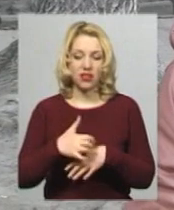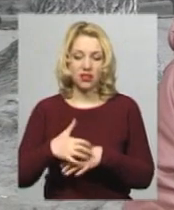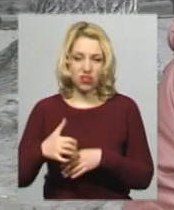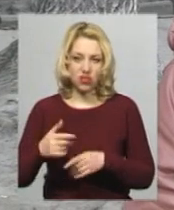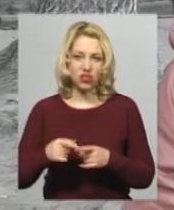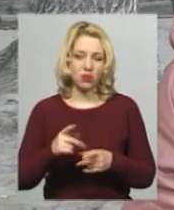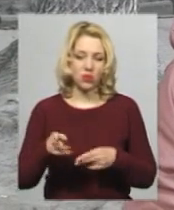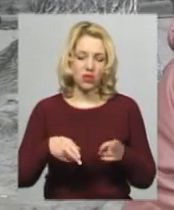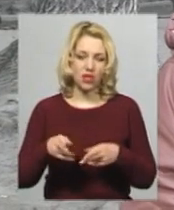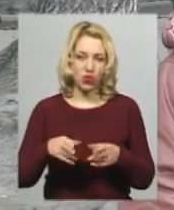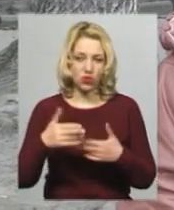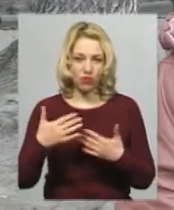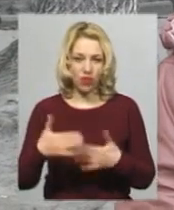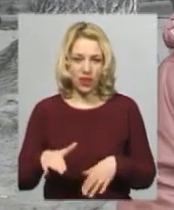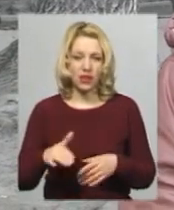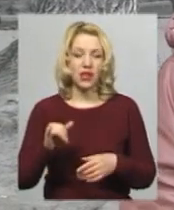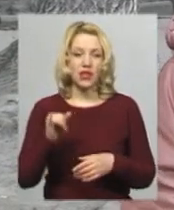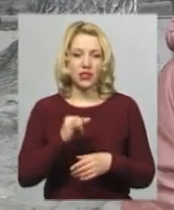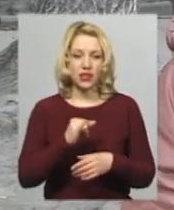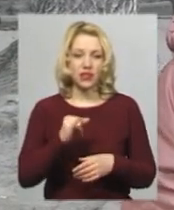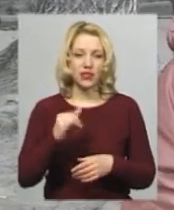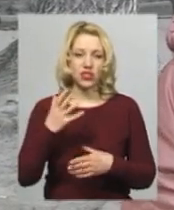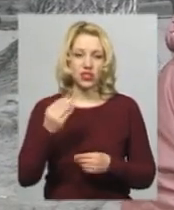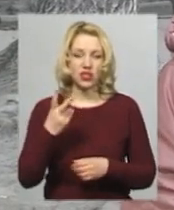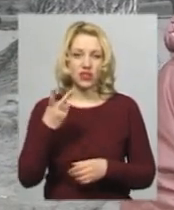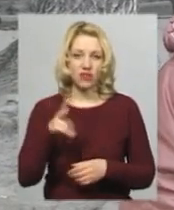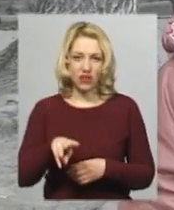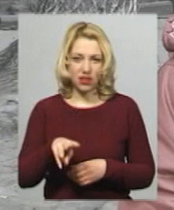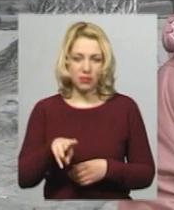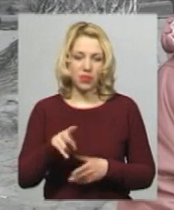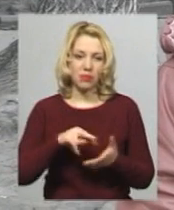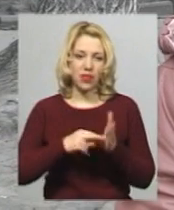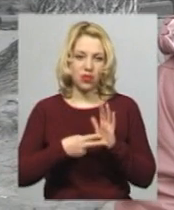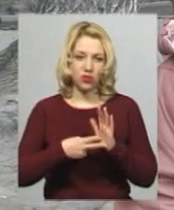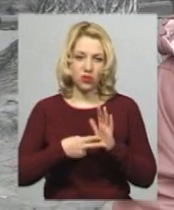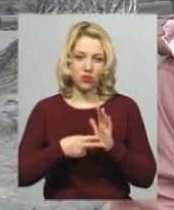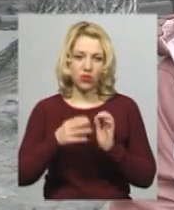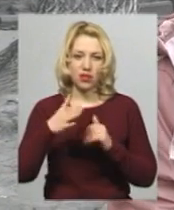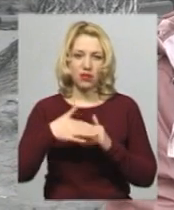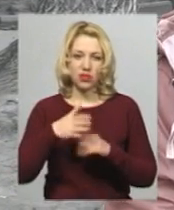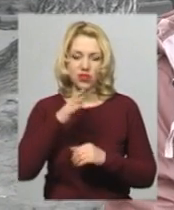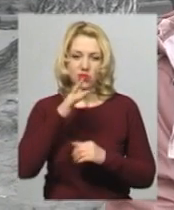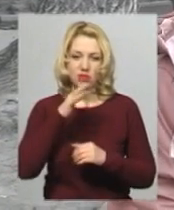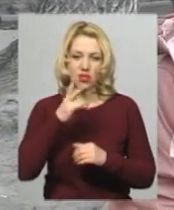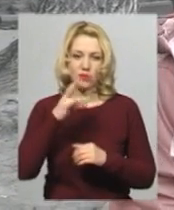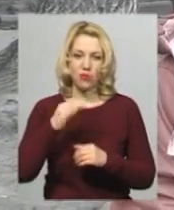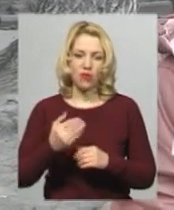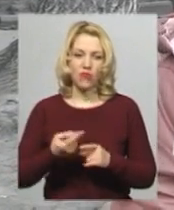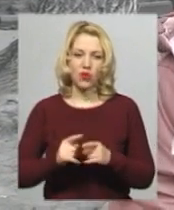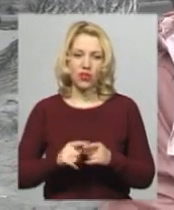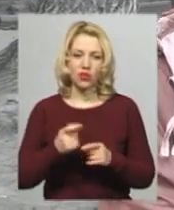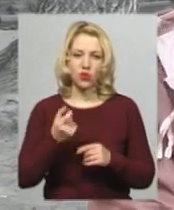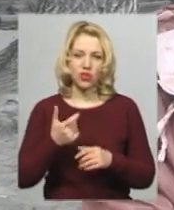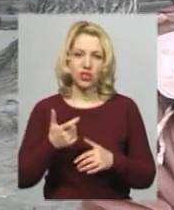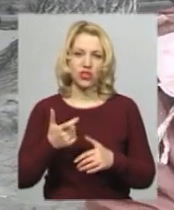стерилізували вівторок і ще дві плануємо найближчим часом. Але вони трохи